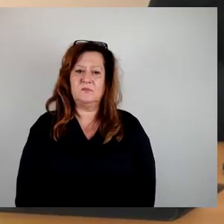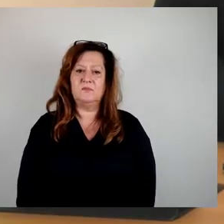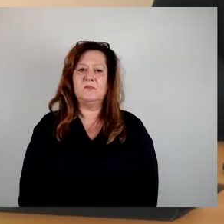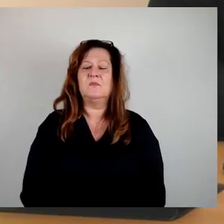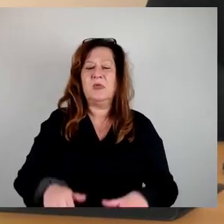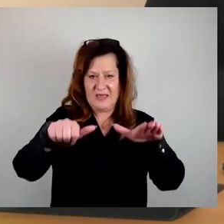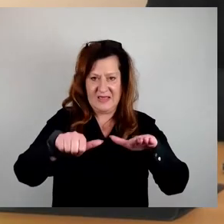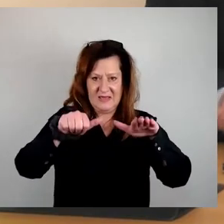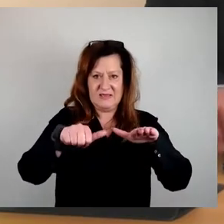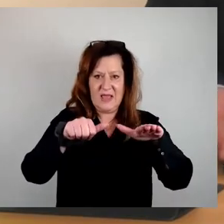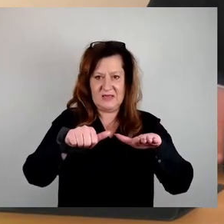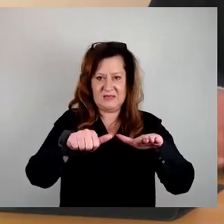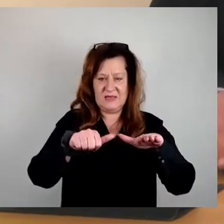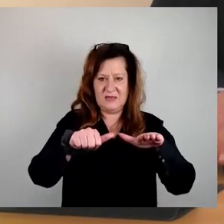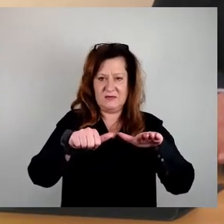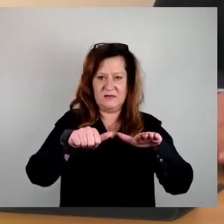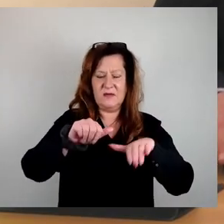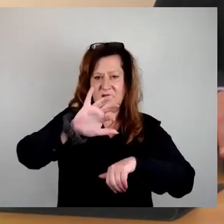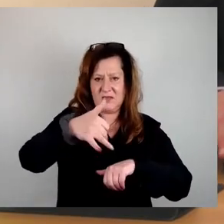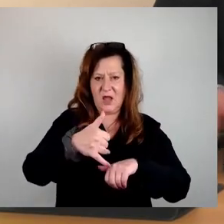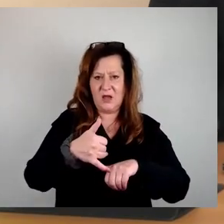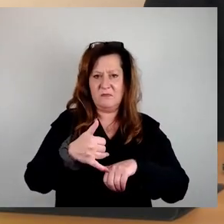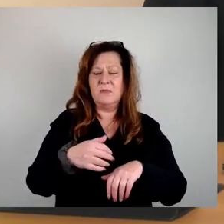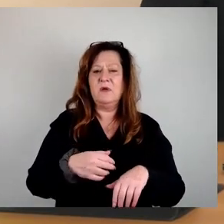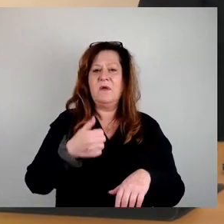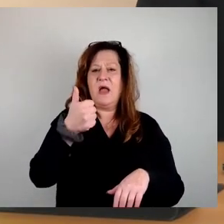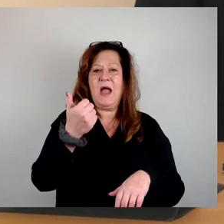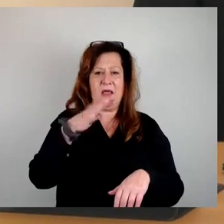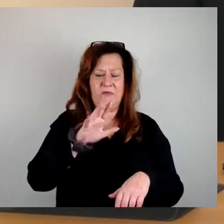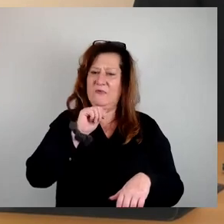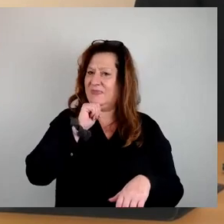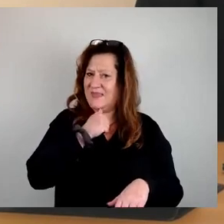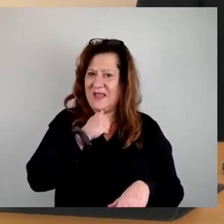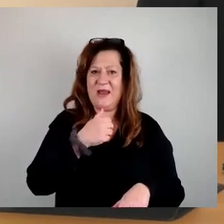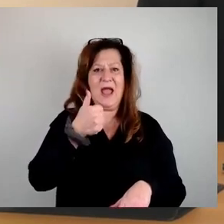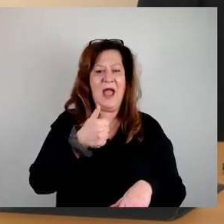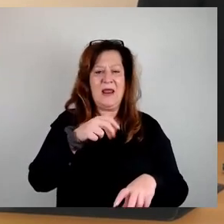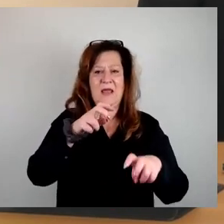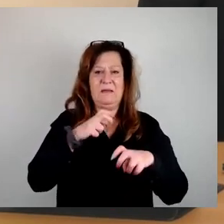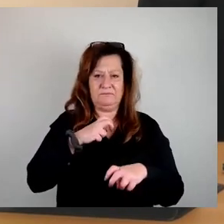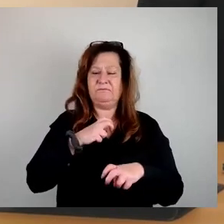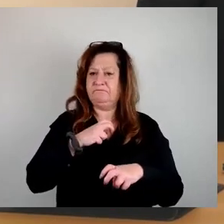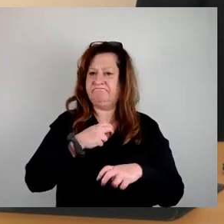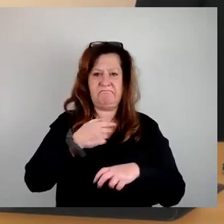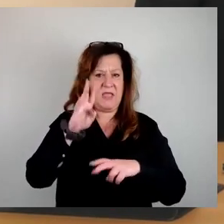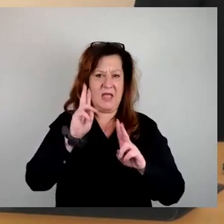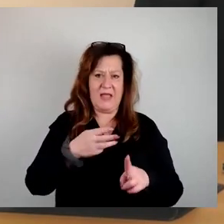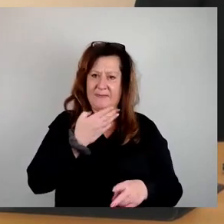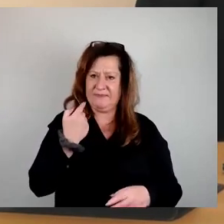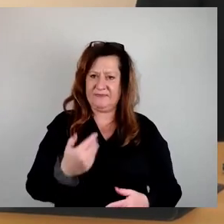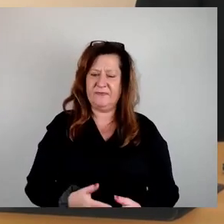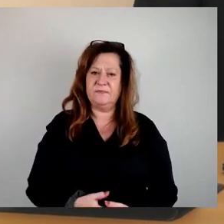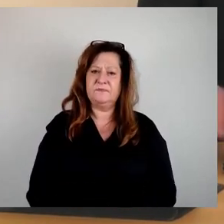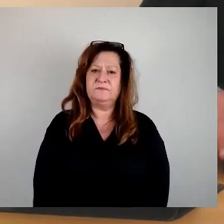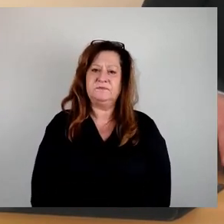16 Arme, Ja, Stimmen, 51, Nein. Eine Enthaltung hat damit keine Mehrheit gefunden. Wir kommen zum